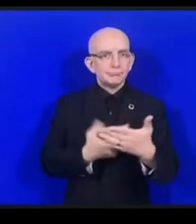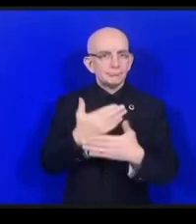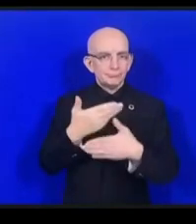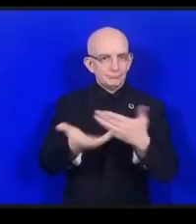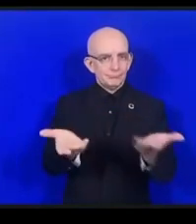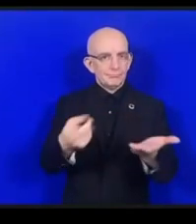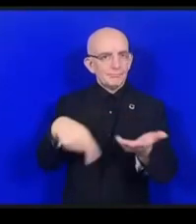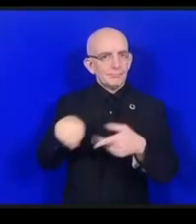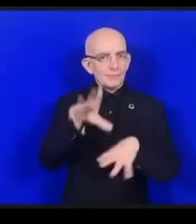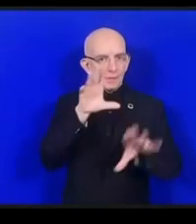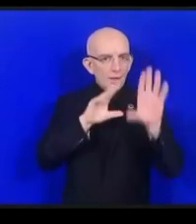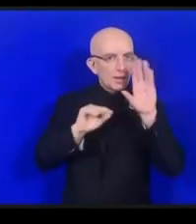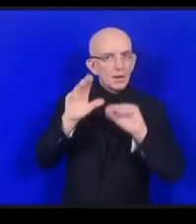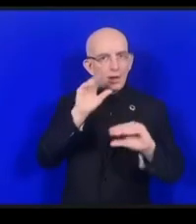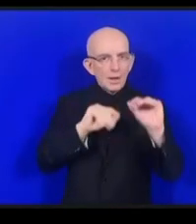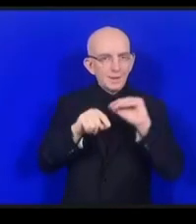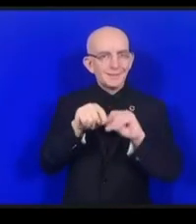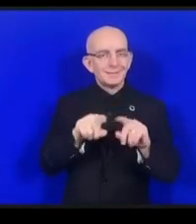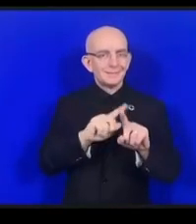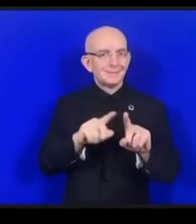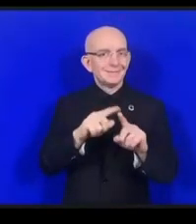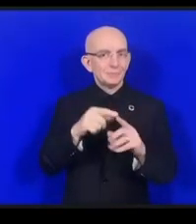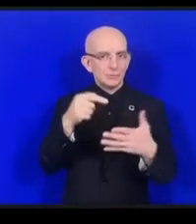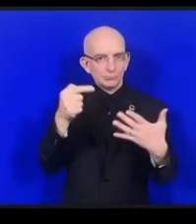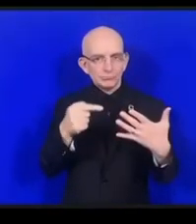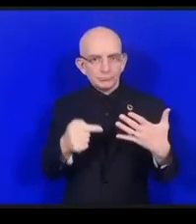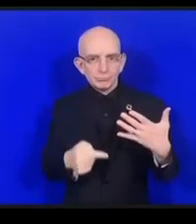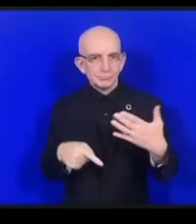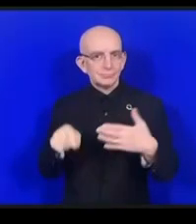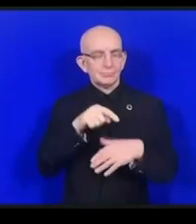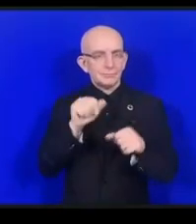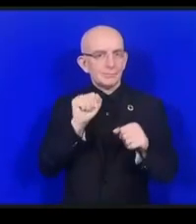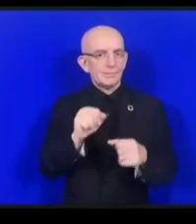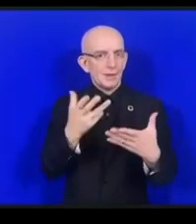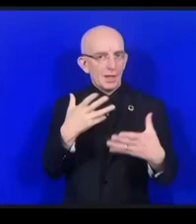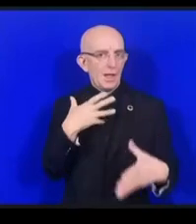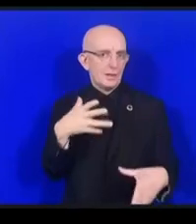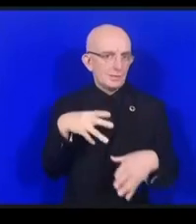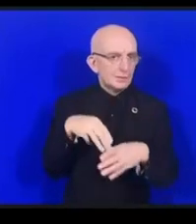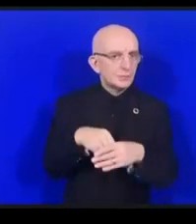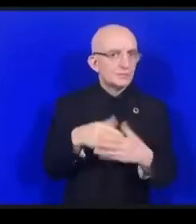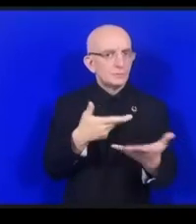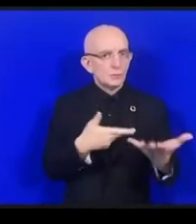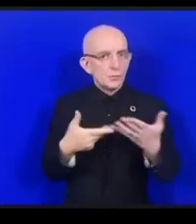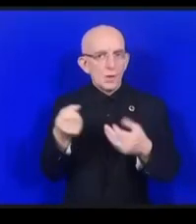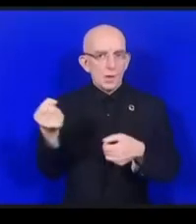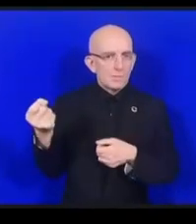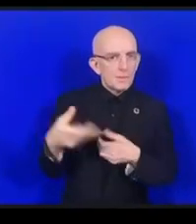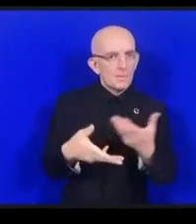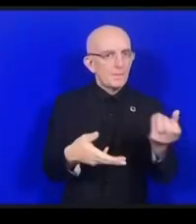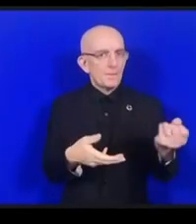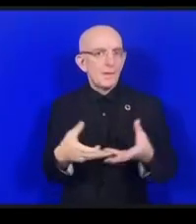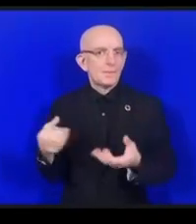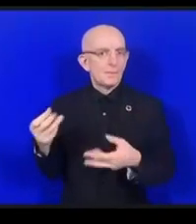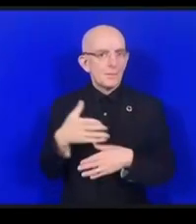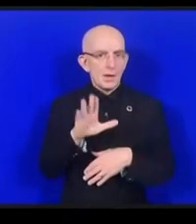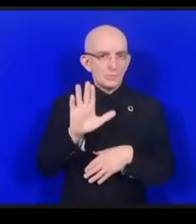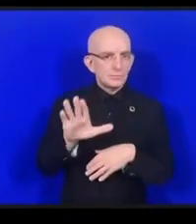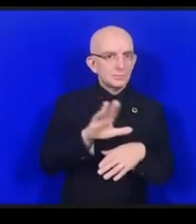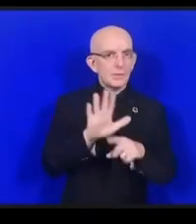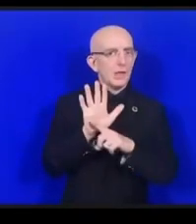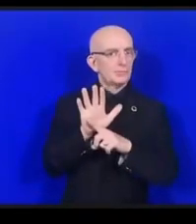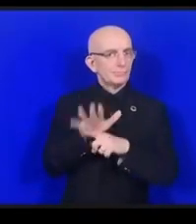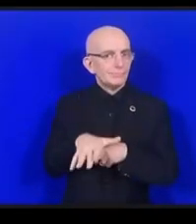も少数派の人であったりあるいはいろんな意味で抑圧されている人たちそういった人たちの声も